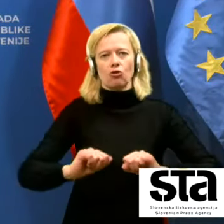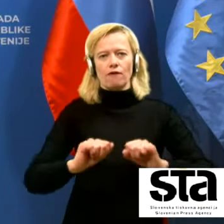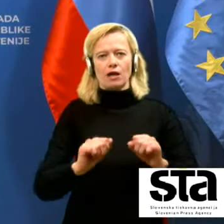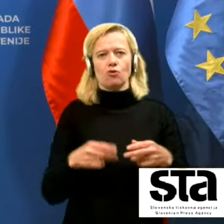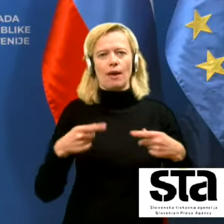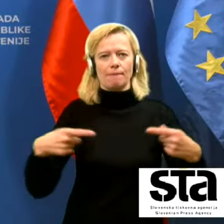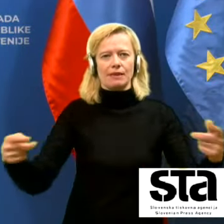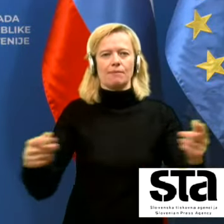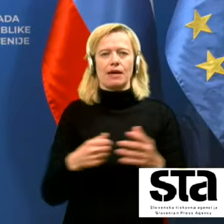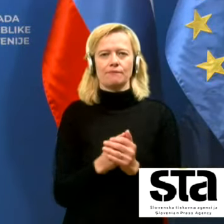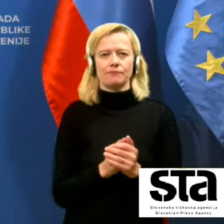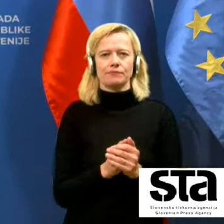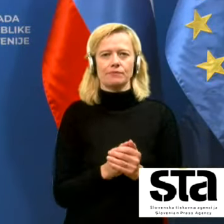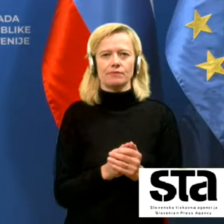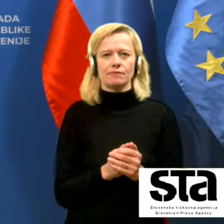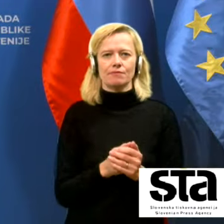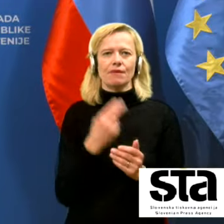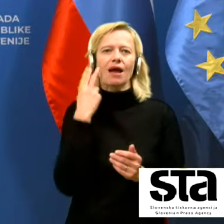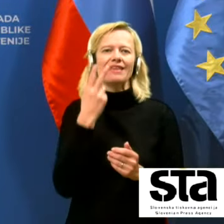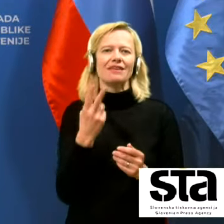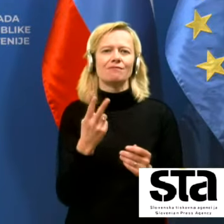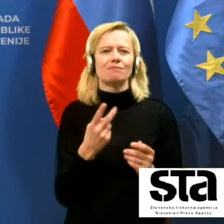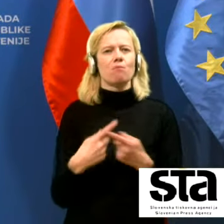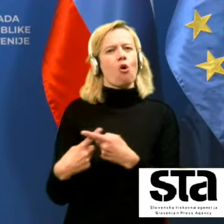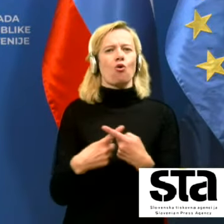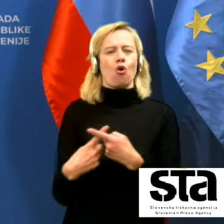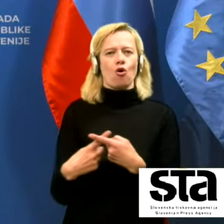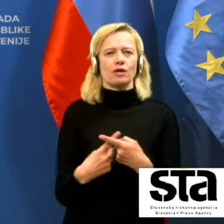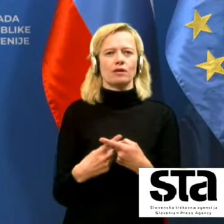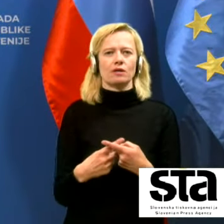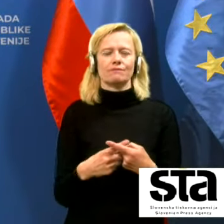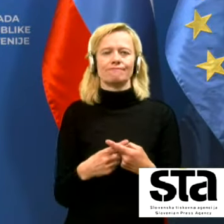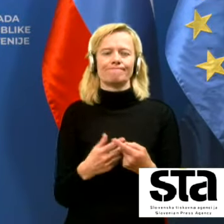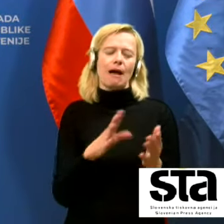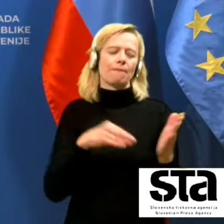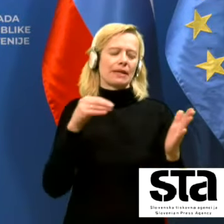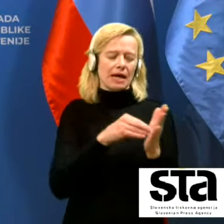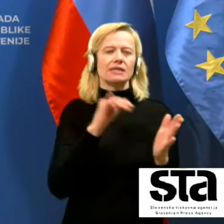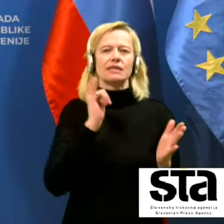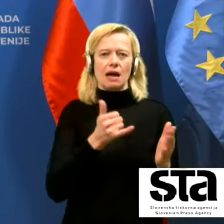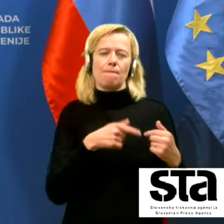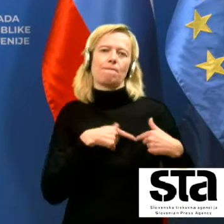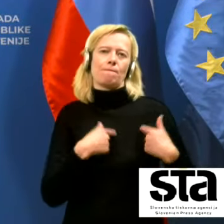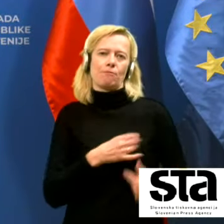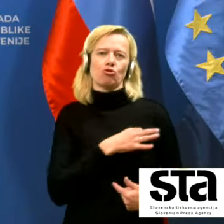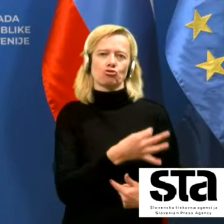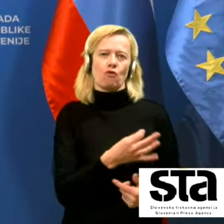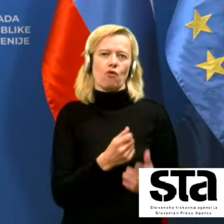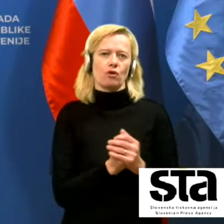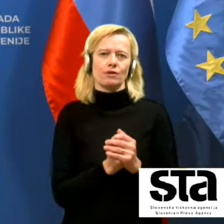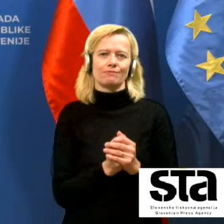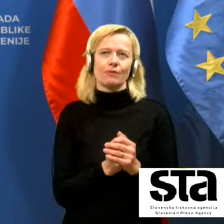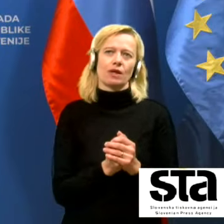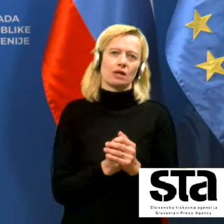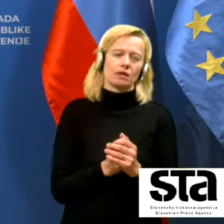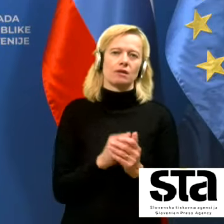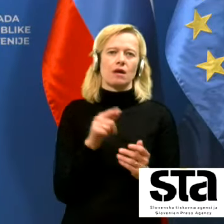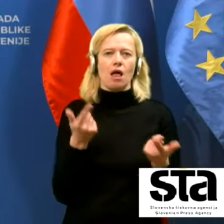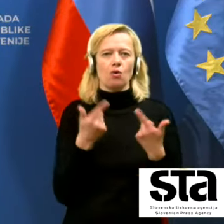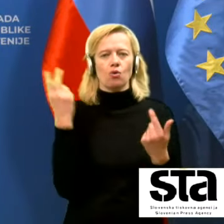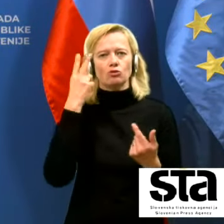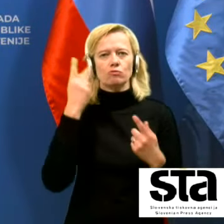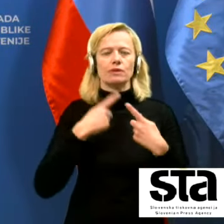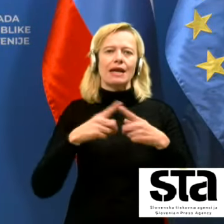tiče, sveda, pogojevanja, ali ta aplikacija je sama na sebi, prostovoljna. Lahko razumemo na različne načine, jaz bi